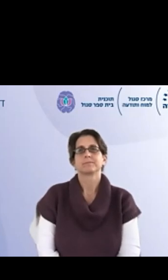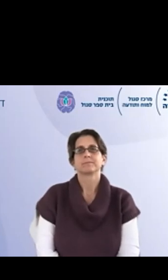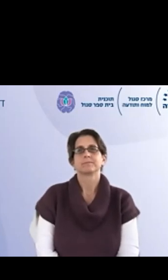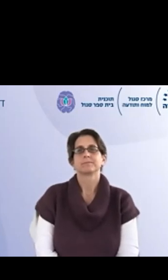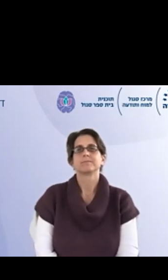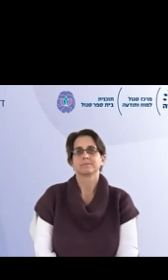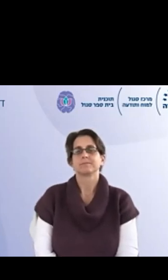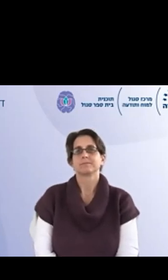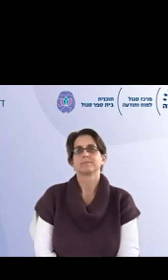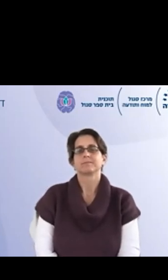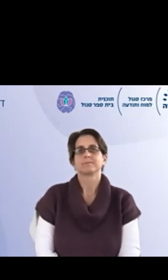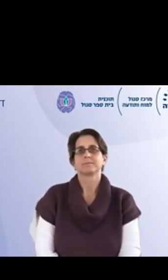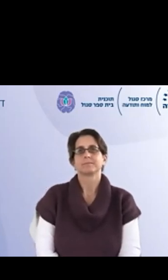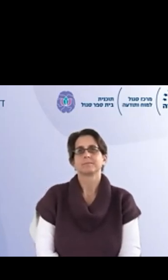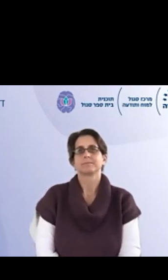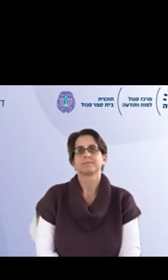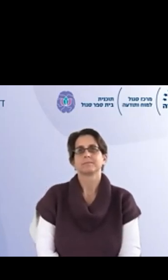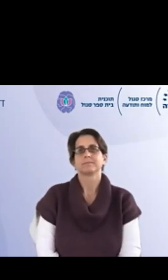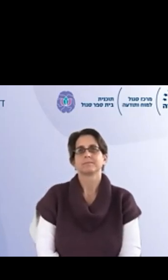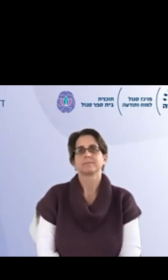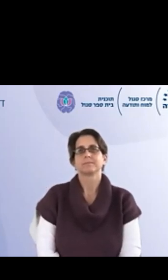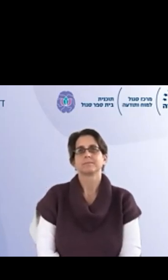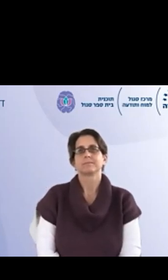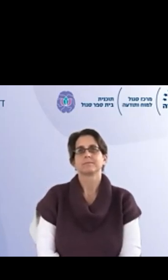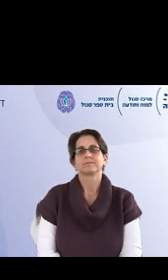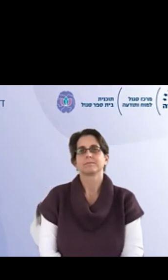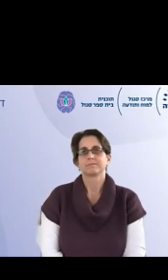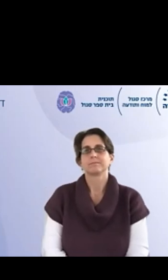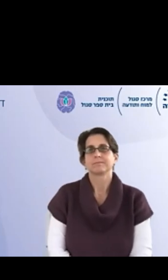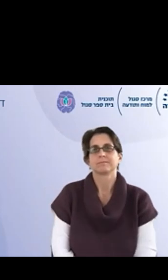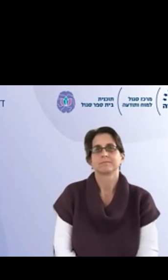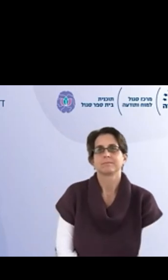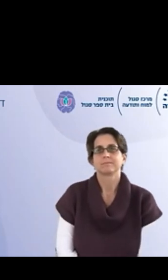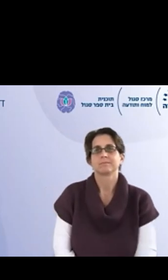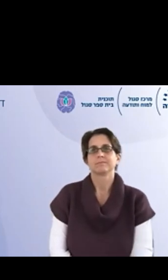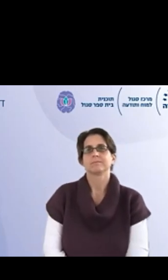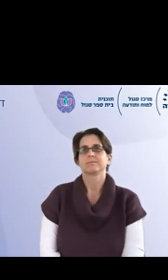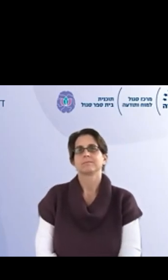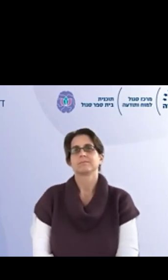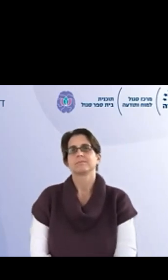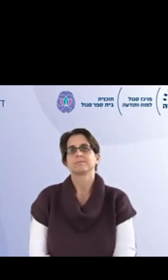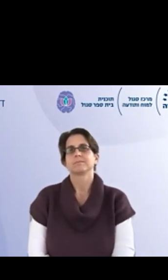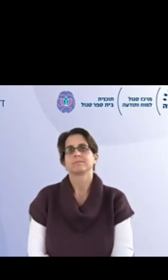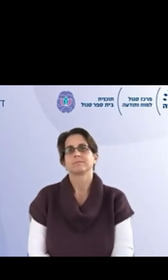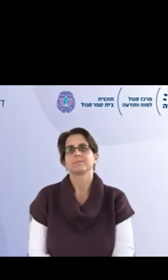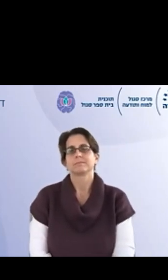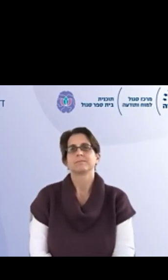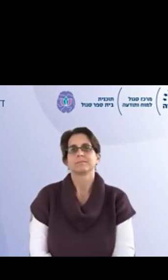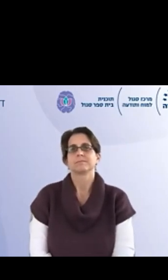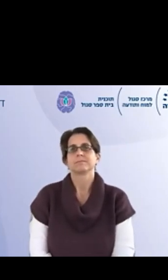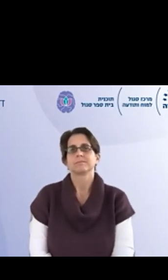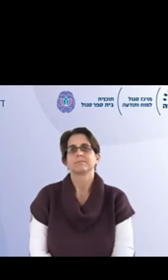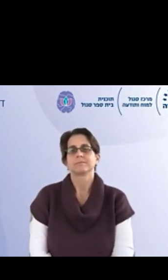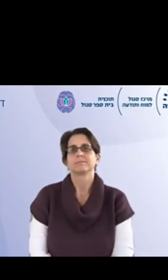ההורים יודעים עליה, כי, איך אומרים, בתוך הזומים האלה, והלמידה מרחוק, המשכנו